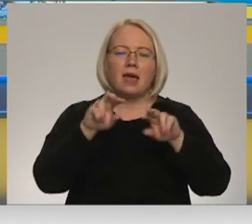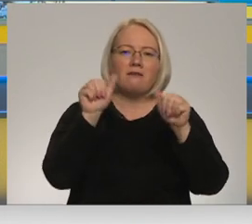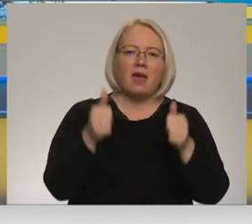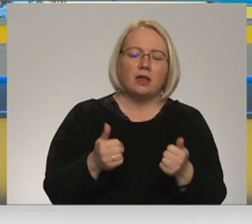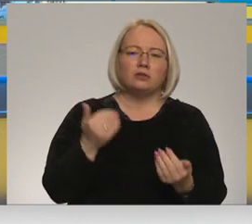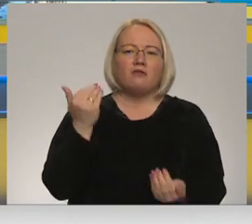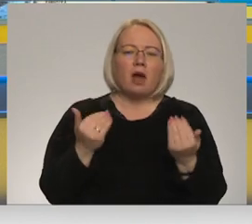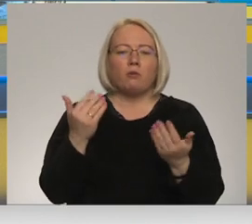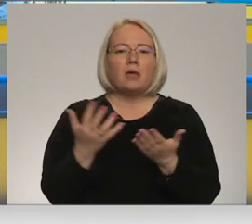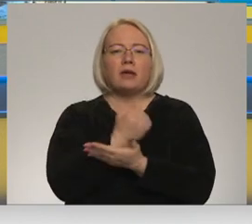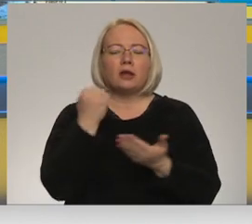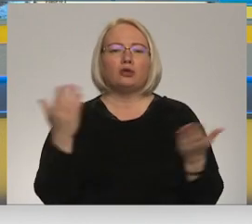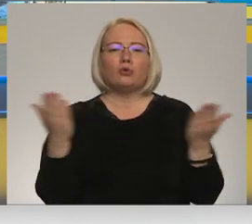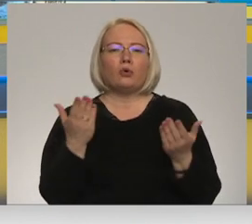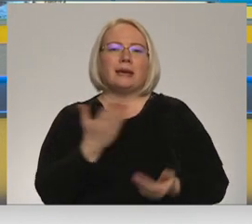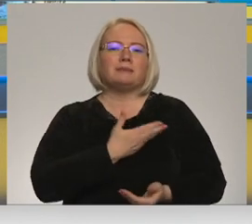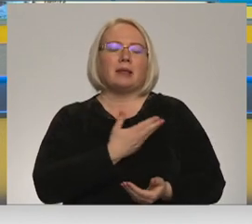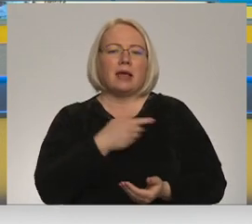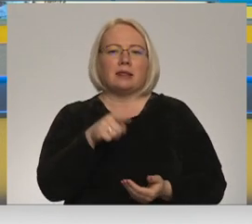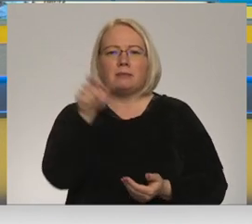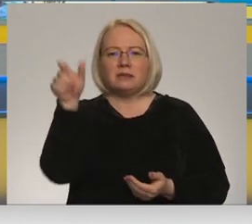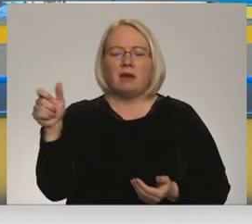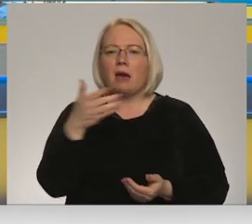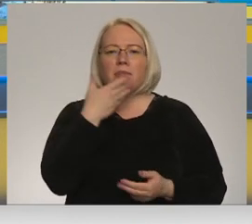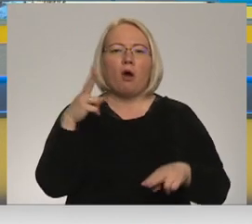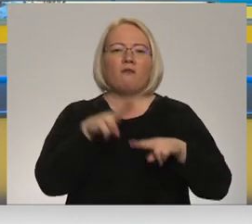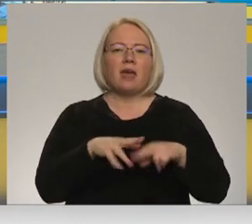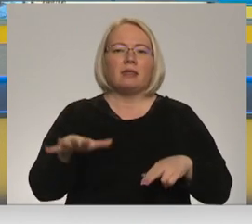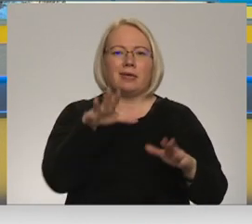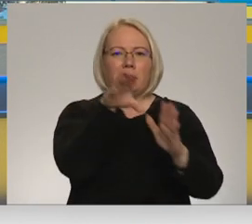kādas idejas par to, kur izmitināt šos cilvēkus, kuriem nebūs vietas ģimenēs?